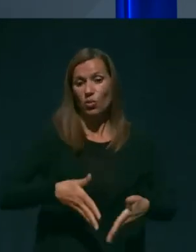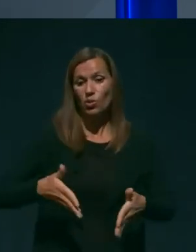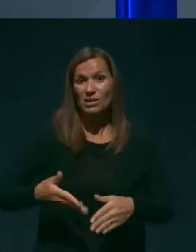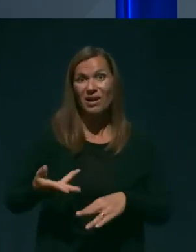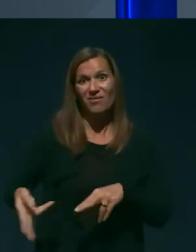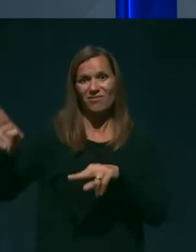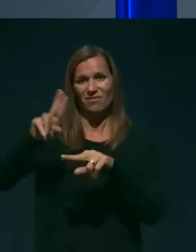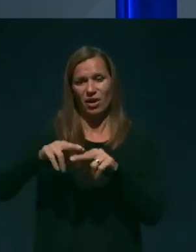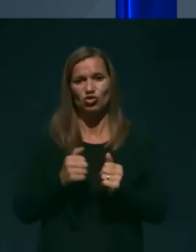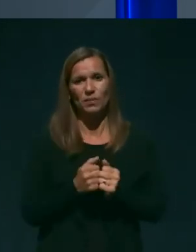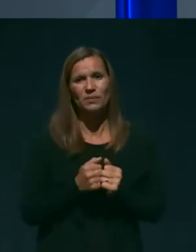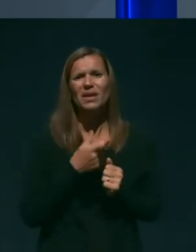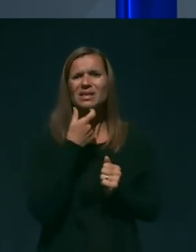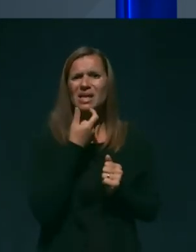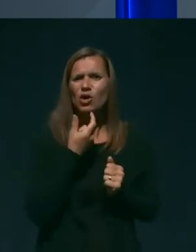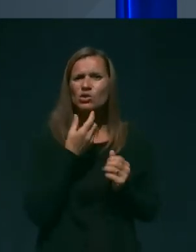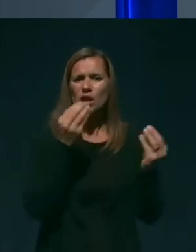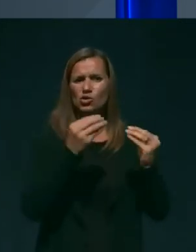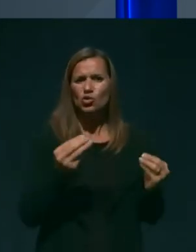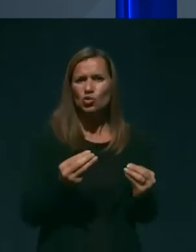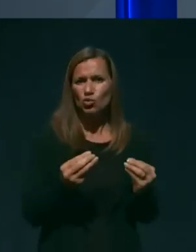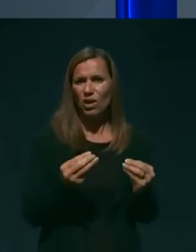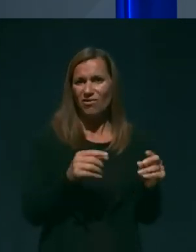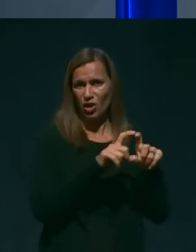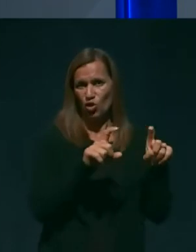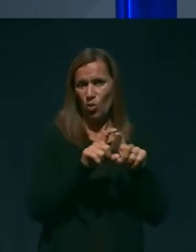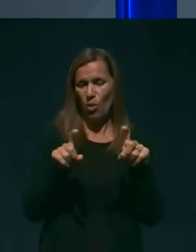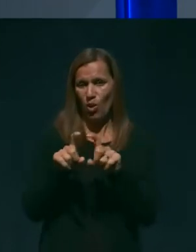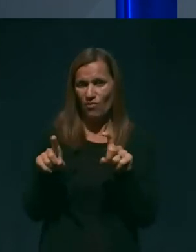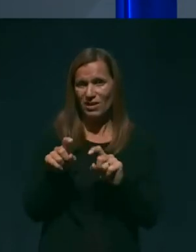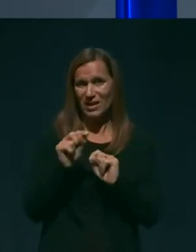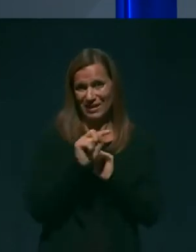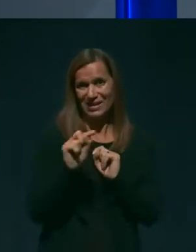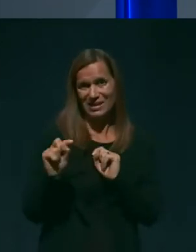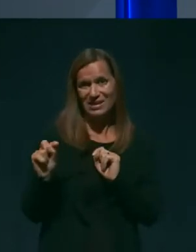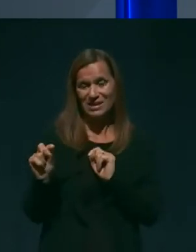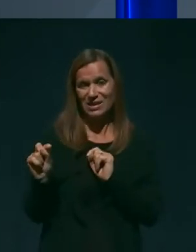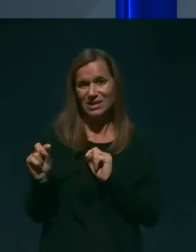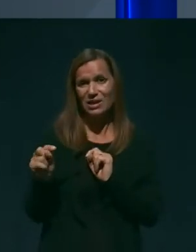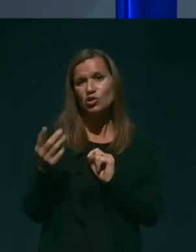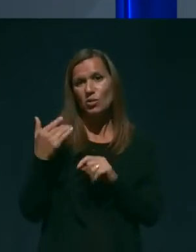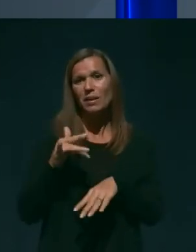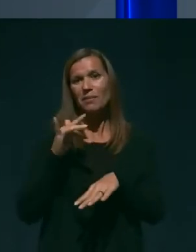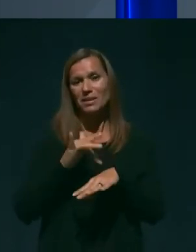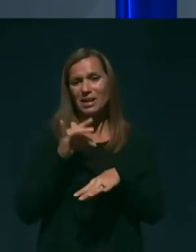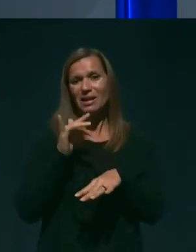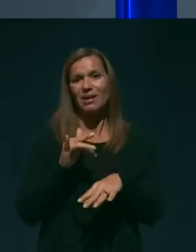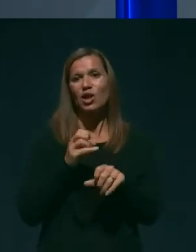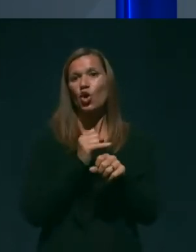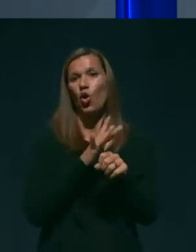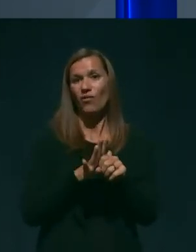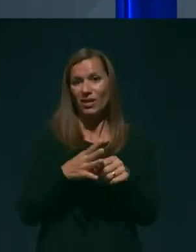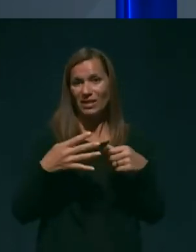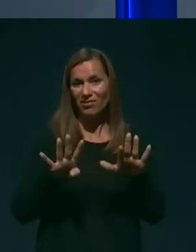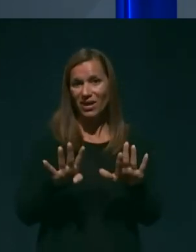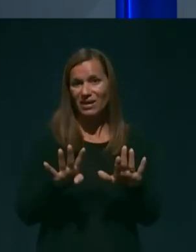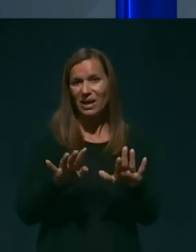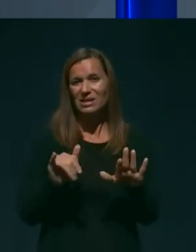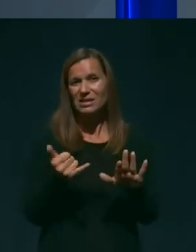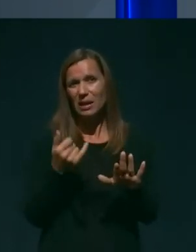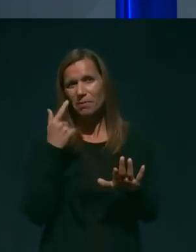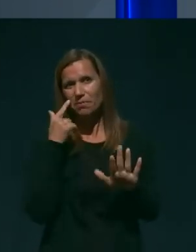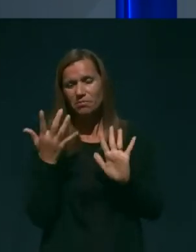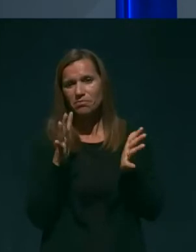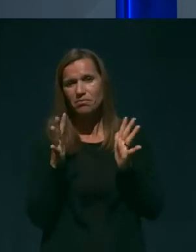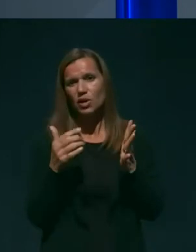Starostna struktura v naših domovih, ti, ki so bili prizadeti z COVID-19, mislim, da so bili okrog